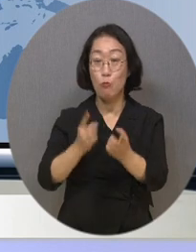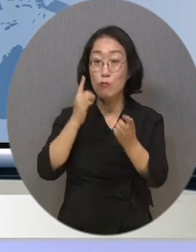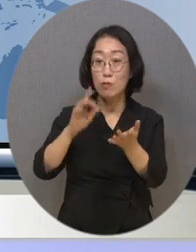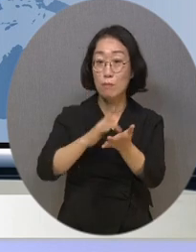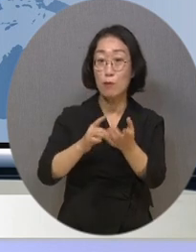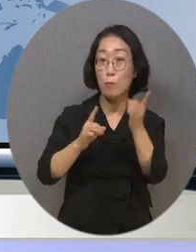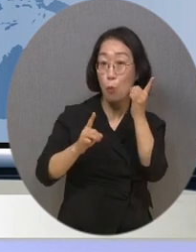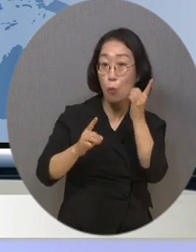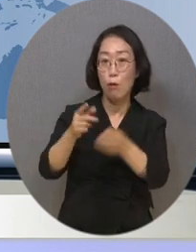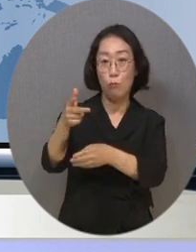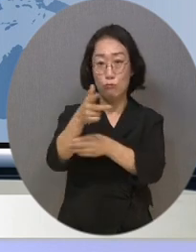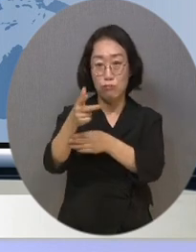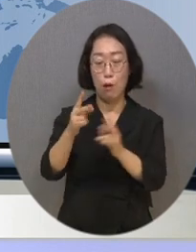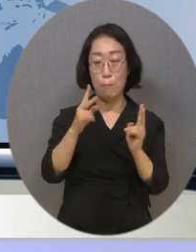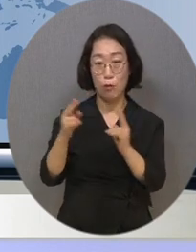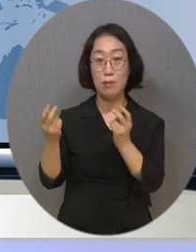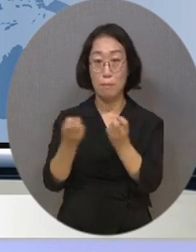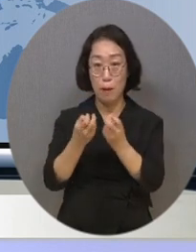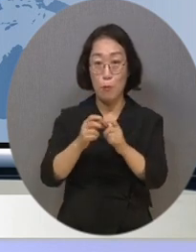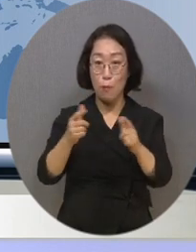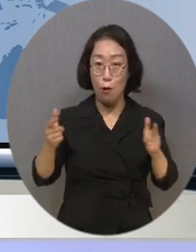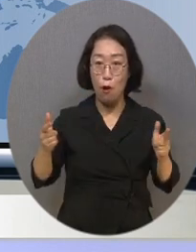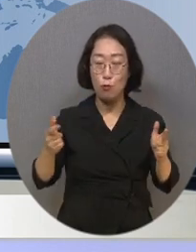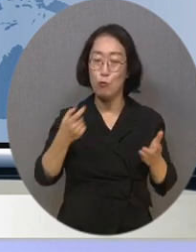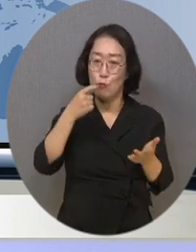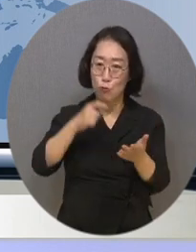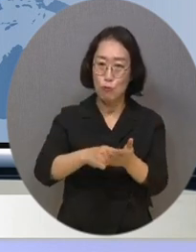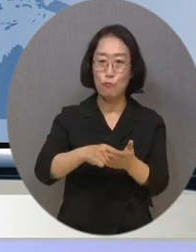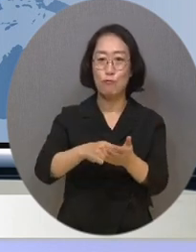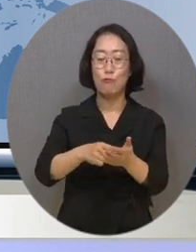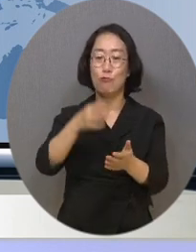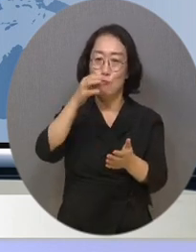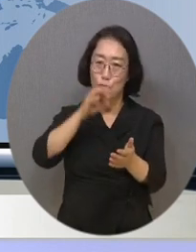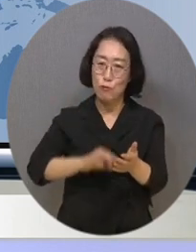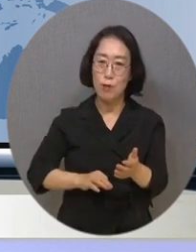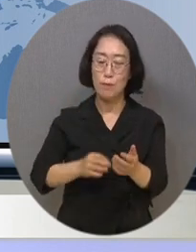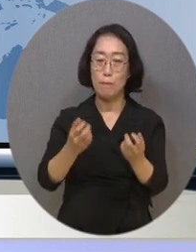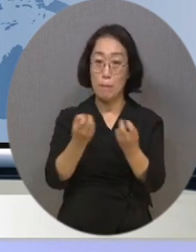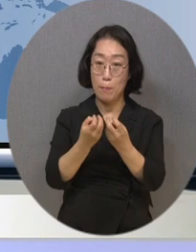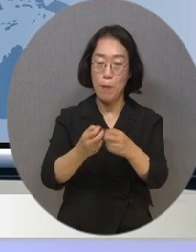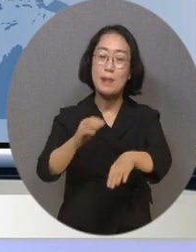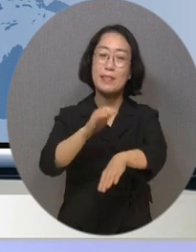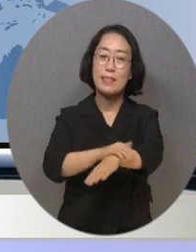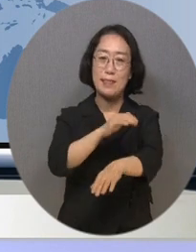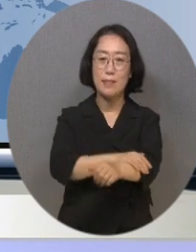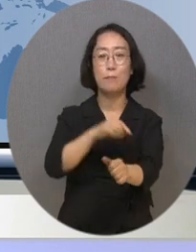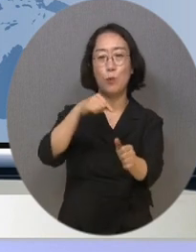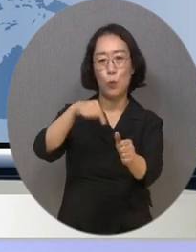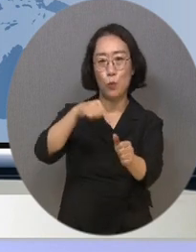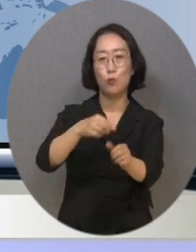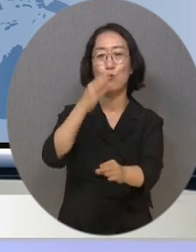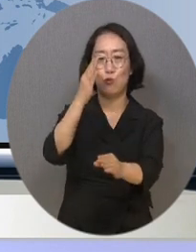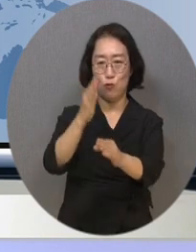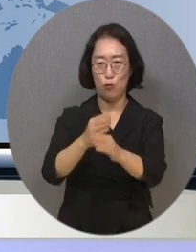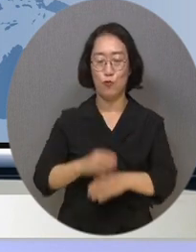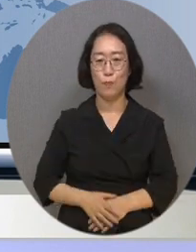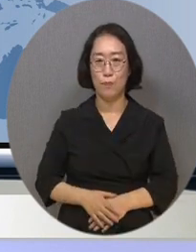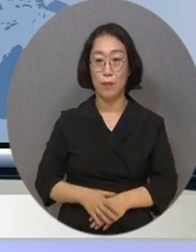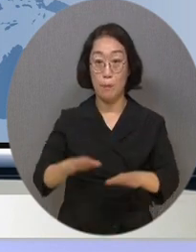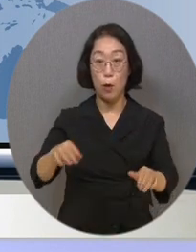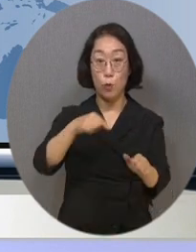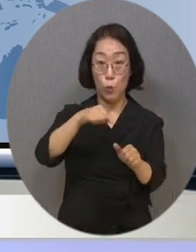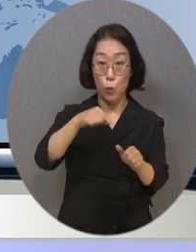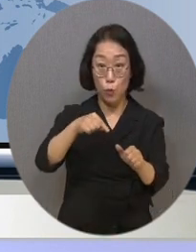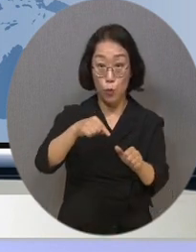촬영하고 또 편집하는 방법 등 방송 전문가들의 활용 가능한 실습 교육이 이뤄지고 있는데요. 이번